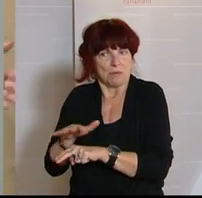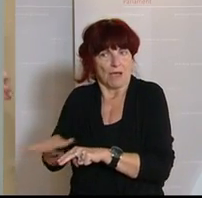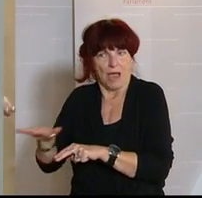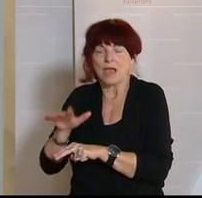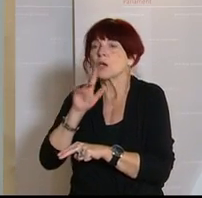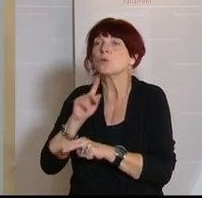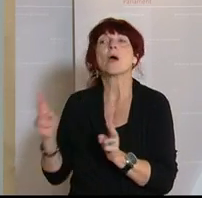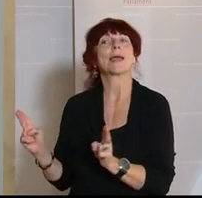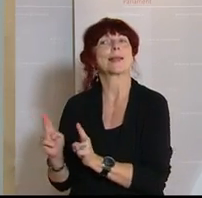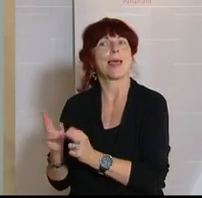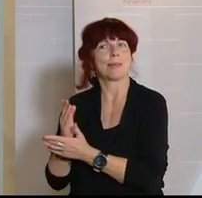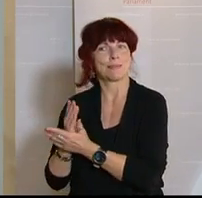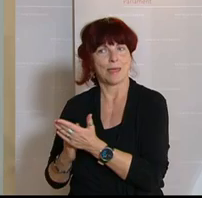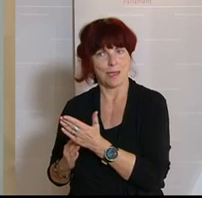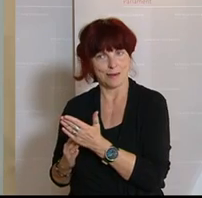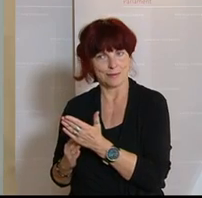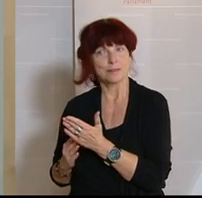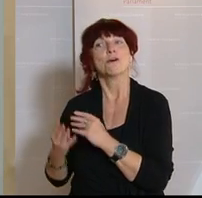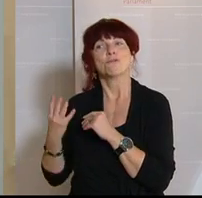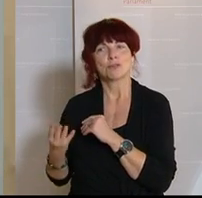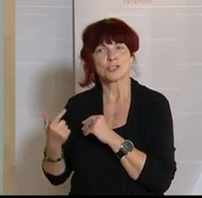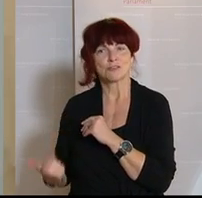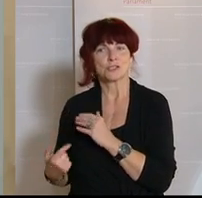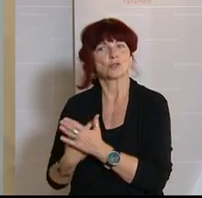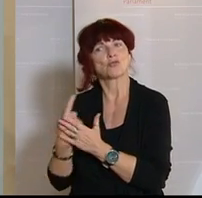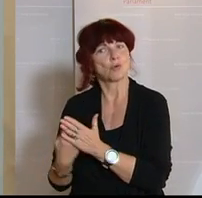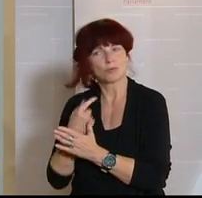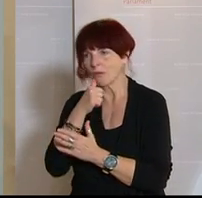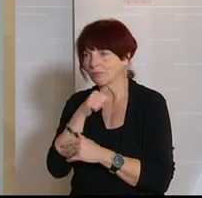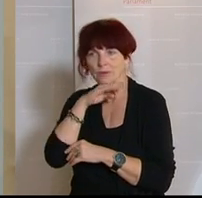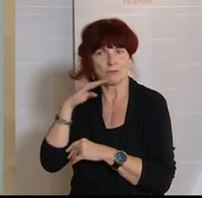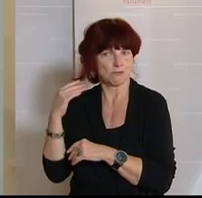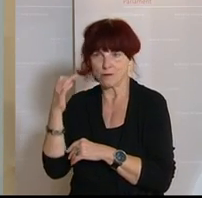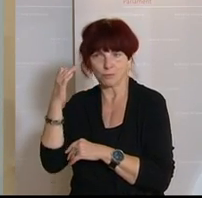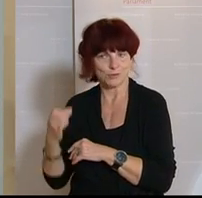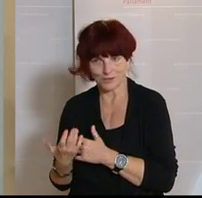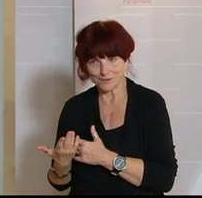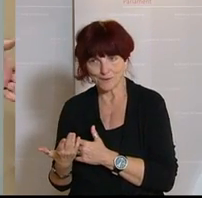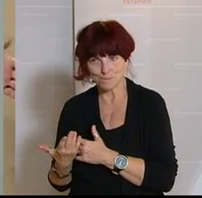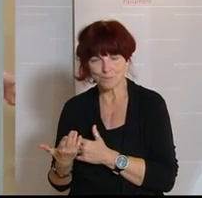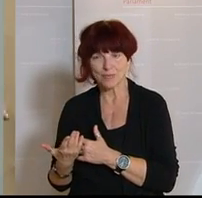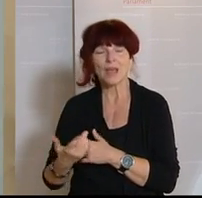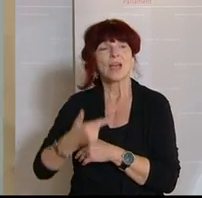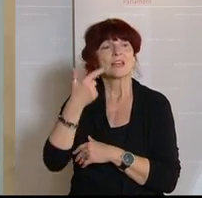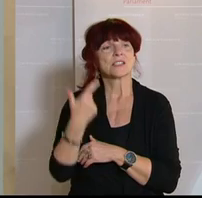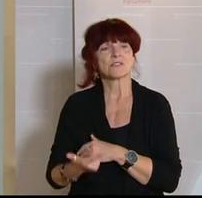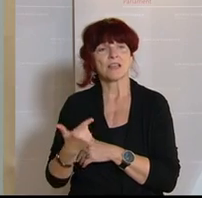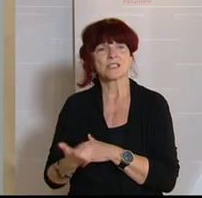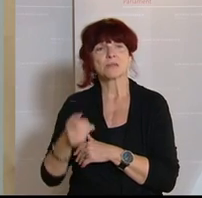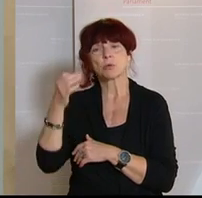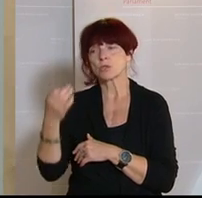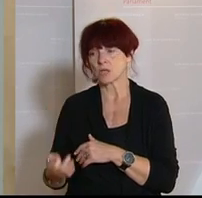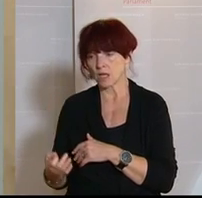Betreuung ist wichtig, aber man muss das auch einmal betonen und sich die Pflegelandschaft genauer anschauen. 20 Prozent werden in